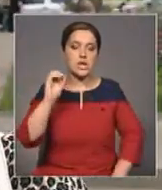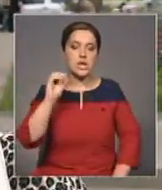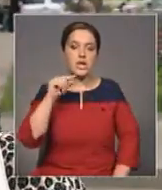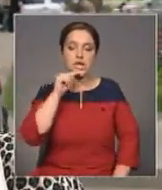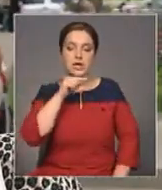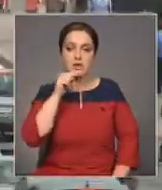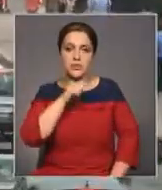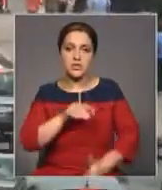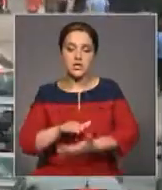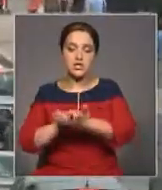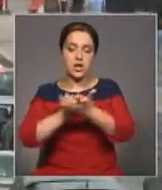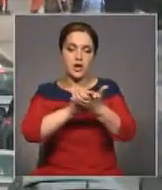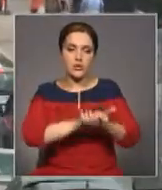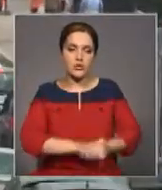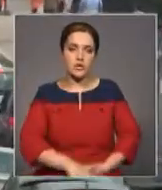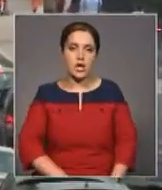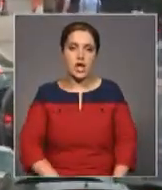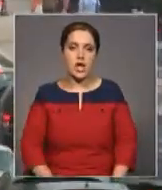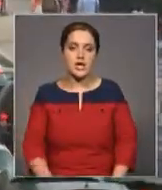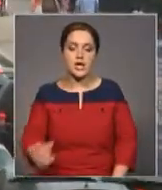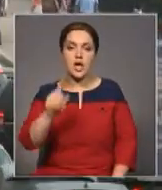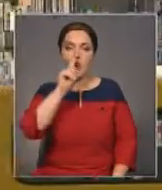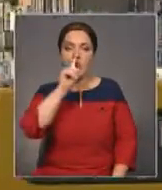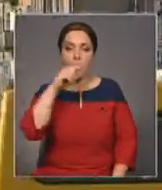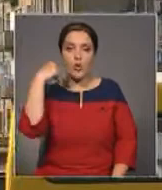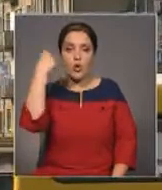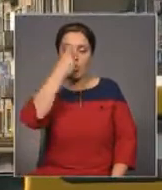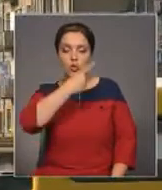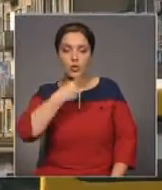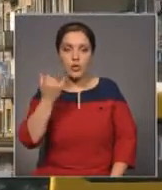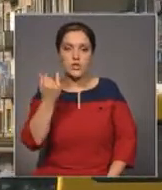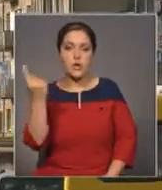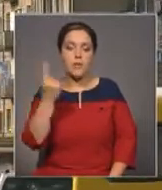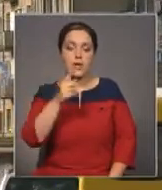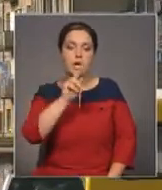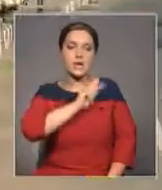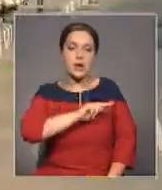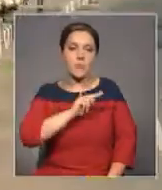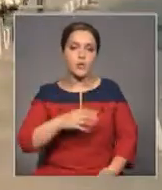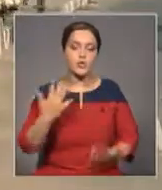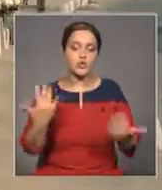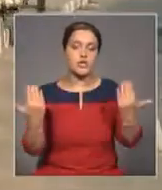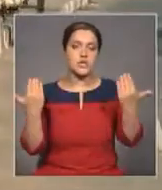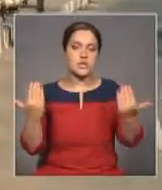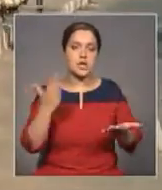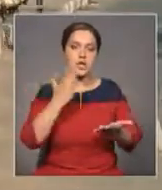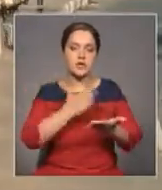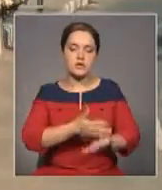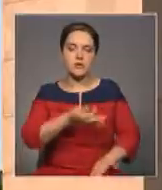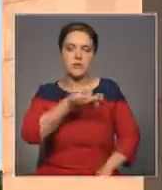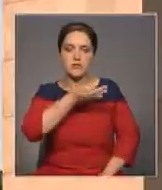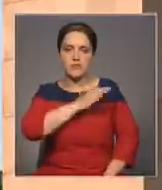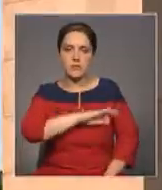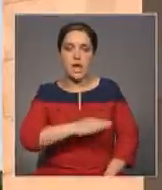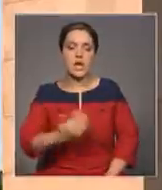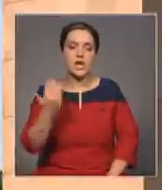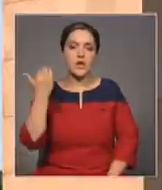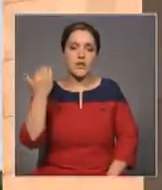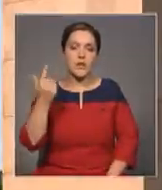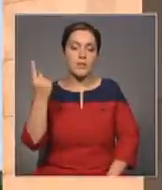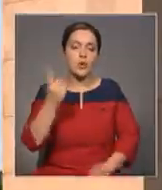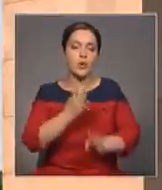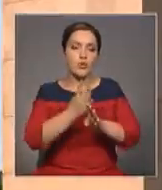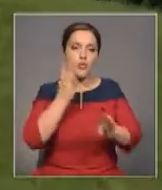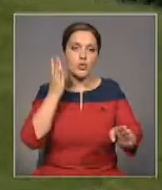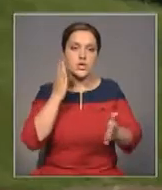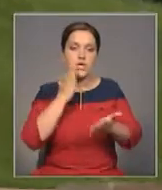союза. Первый год проекта ВЕКО, как называют ЕАЭС-наблюдатели, уже сейчас можно назвать успешным. Его продуктивность в первую